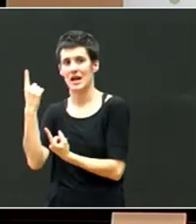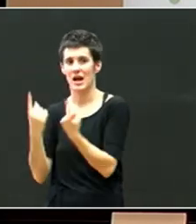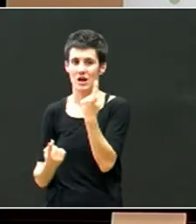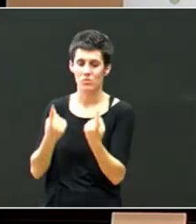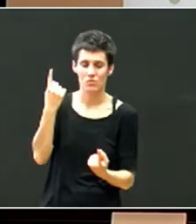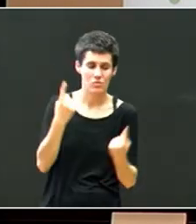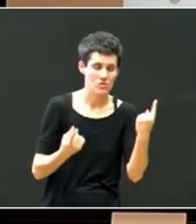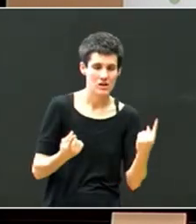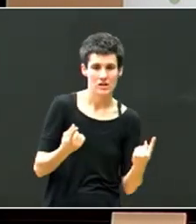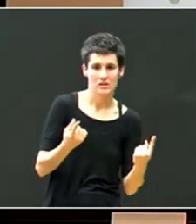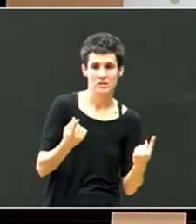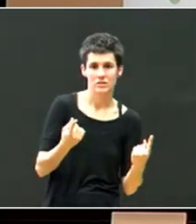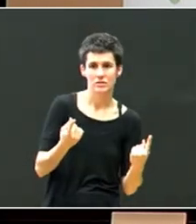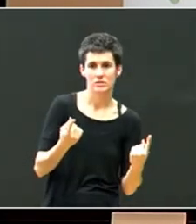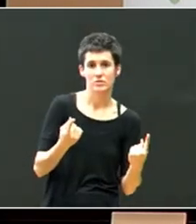ondo,